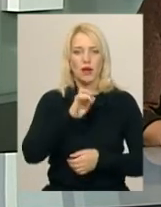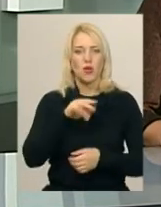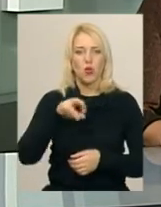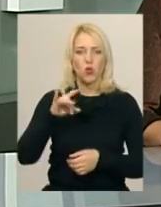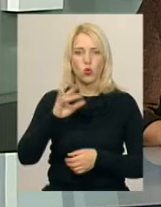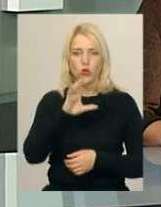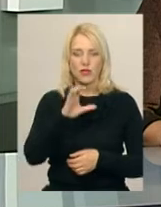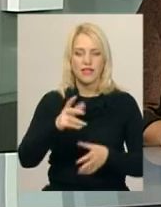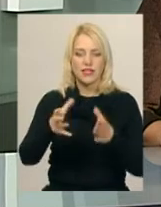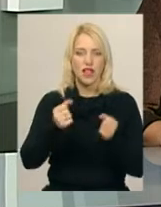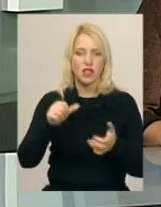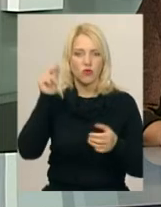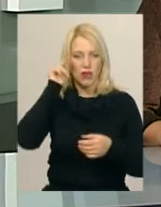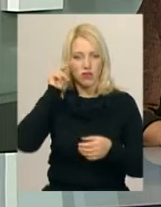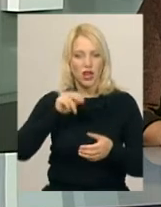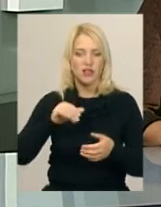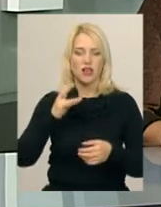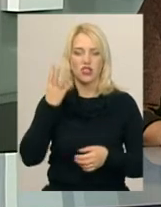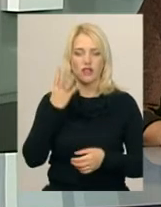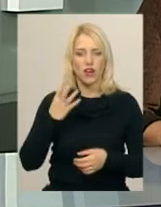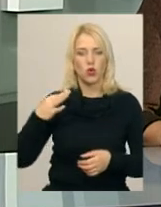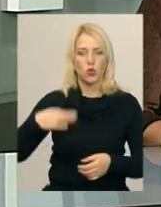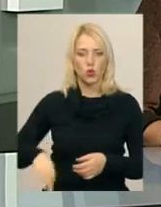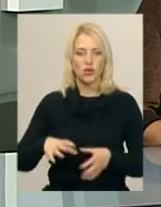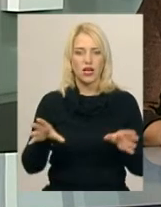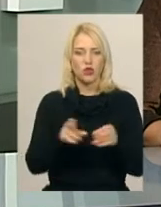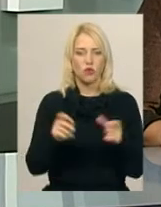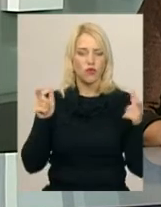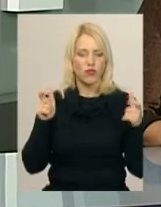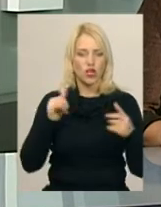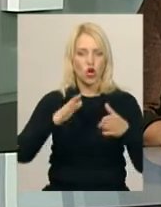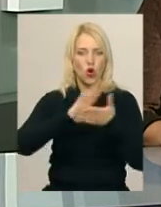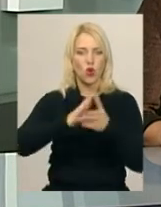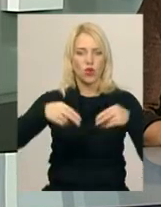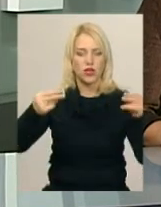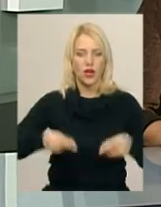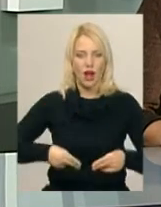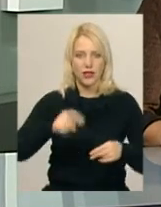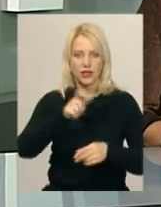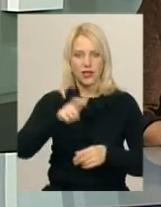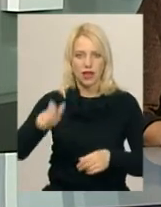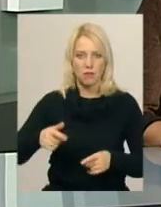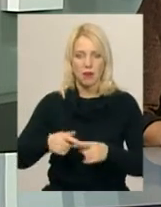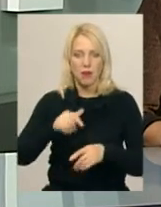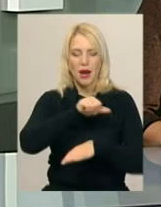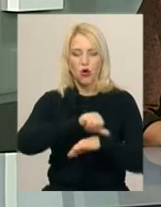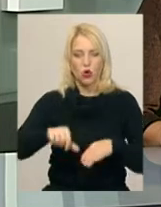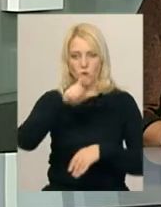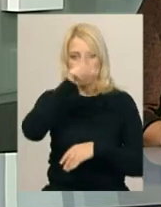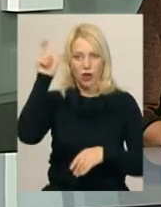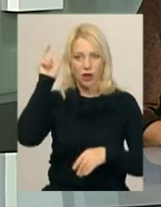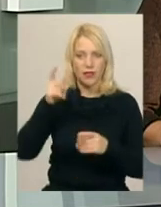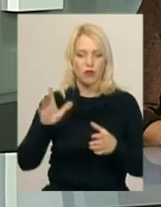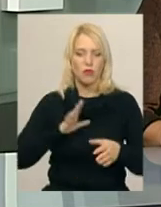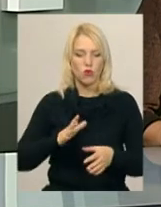У навчання взяли участь курсанти четвертого курсу разом із офіцерами та контрактниками прикордонної академії. Окрім особливого складу була